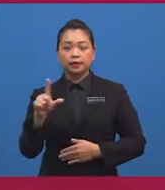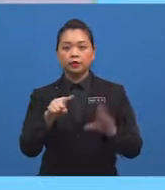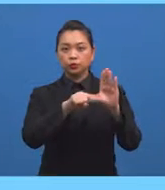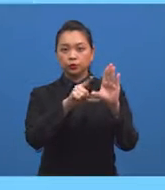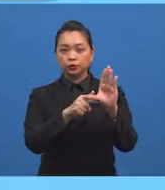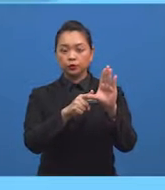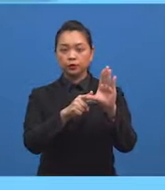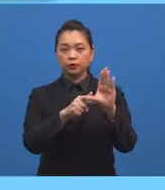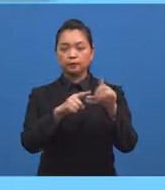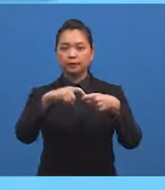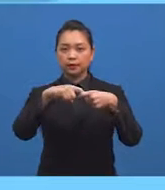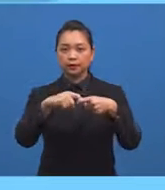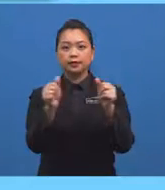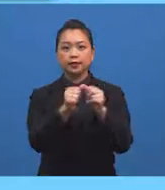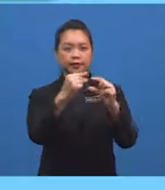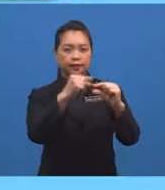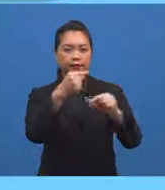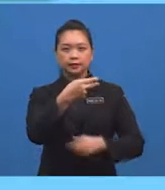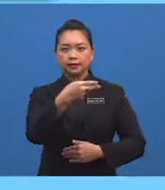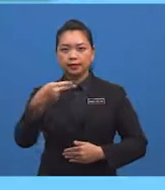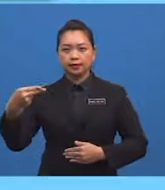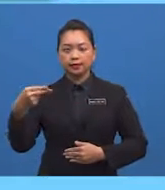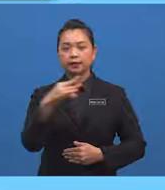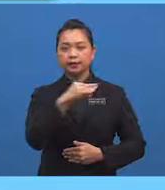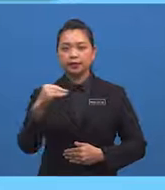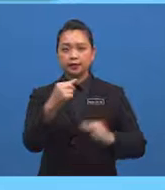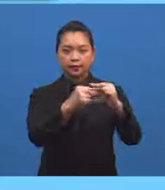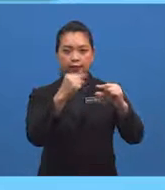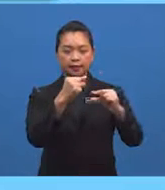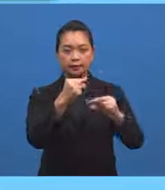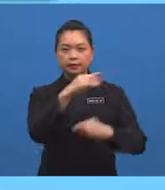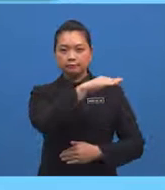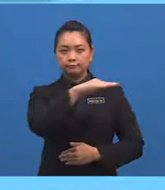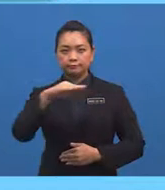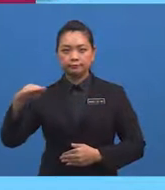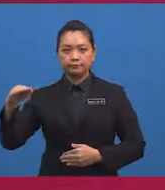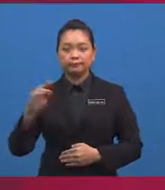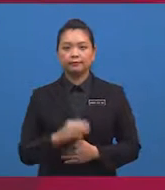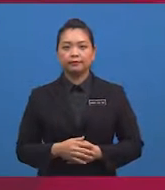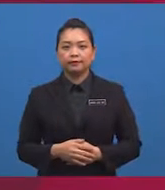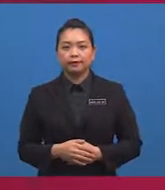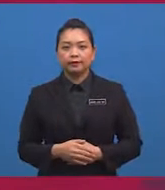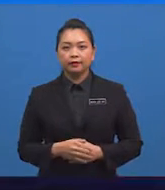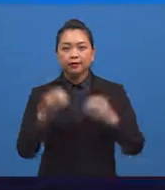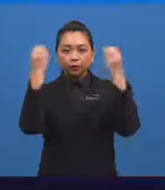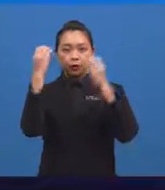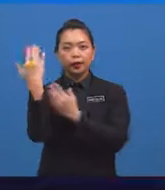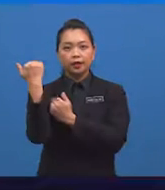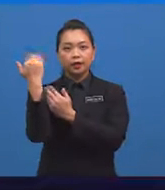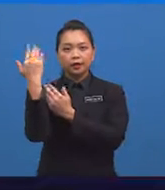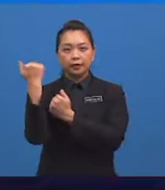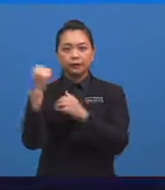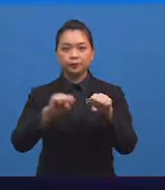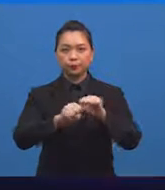sudut yang berkaitan dengan garis selari dan garis rentas lintang Cikgu